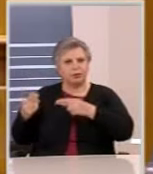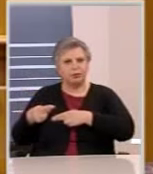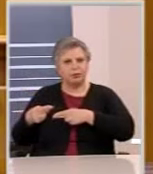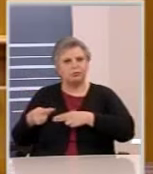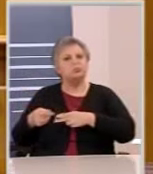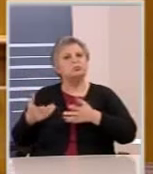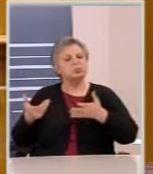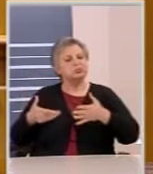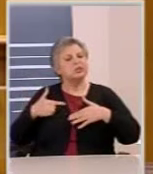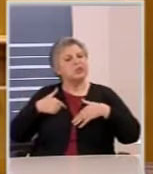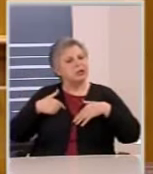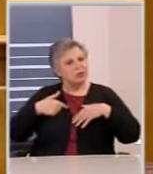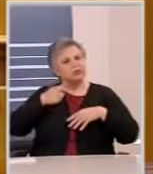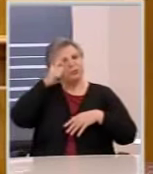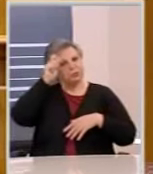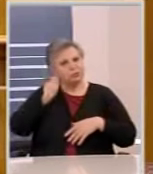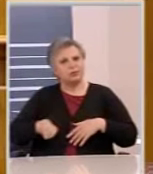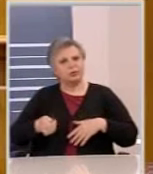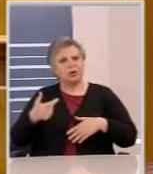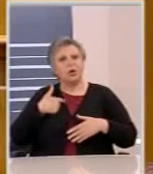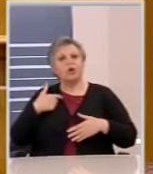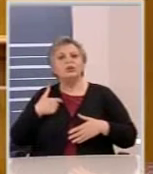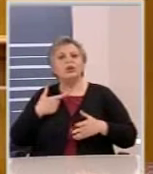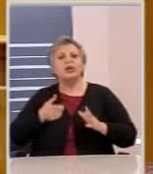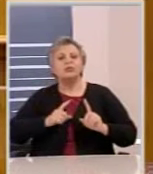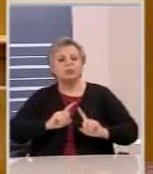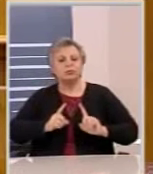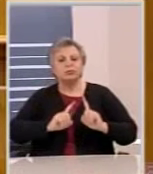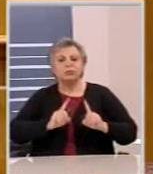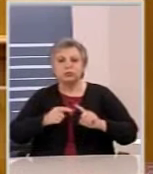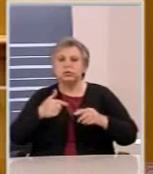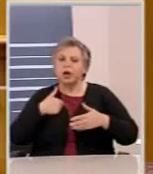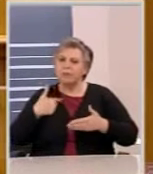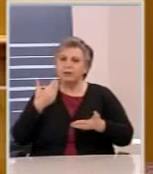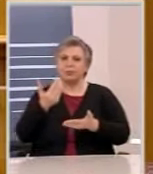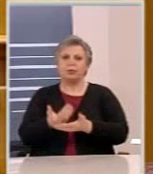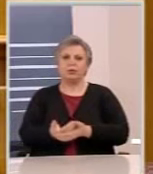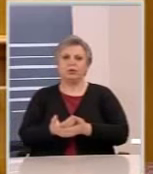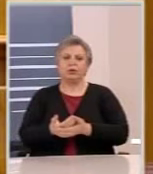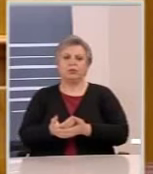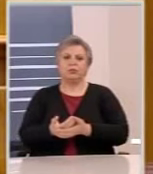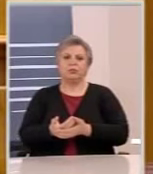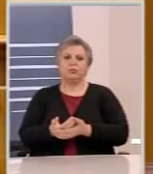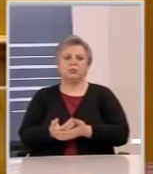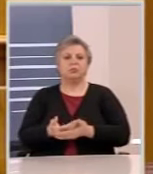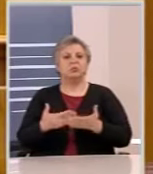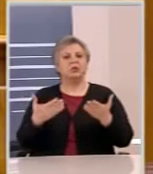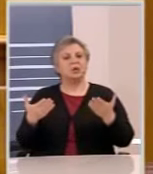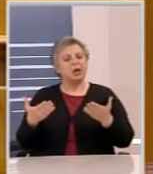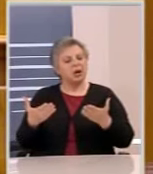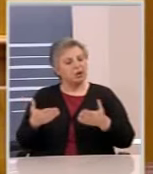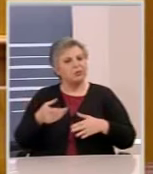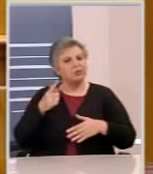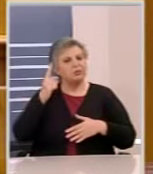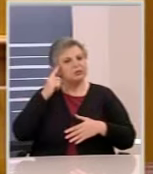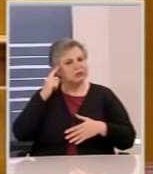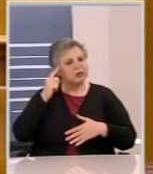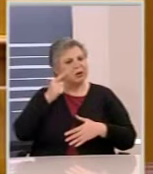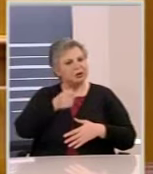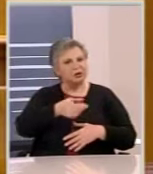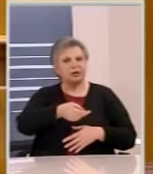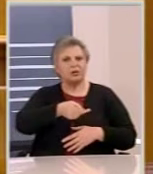Και να πω και κάτι ακόμα εντάξει να το καταλάβω. Να καταλάβω να πει αντιπολίτευσε εγώ δεν ψηφίζω